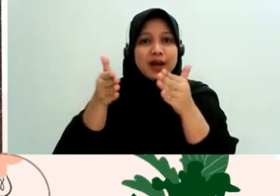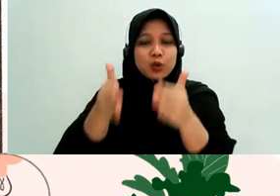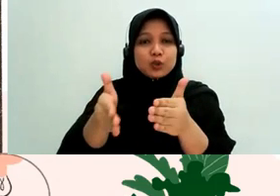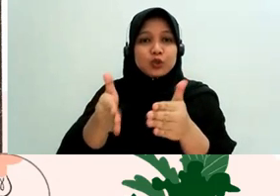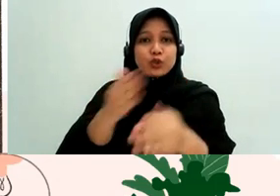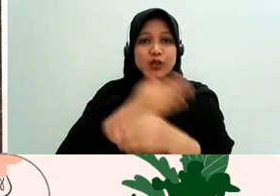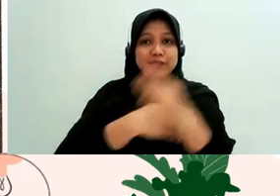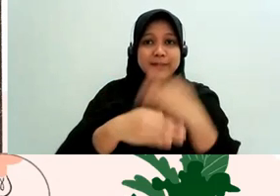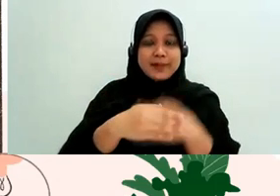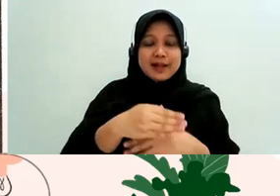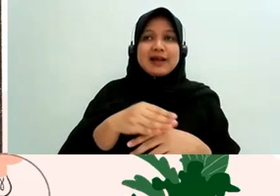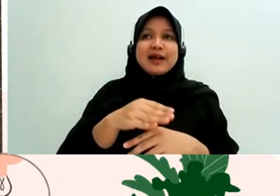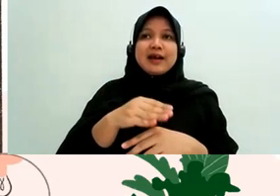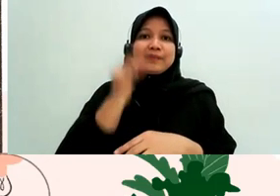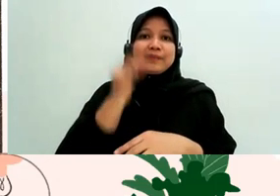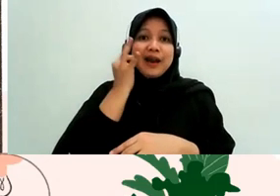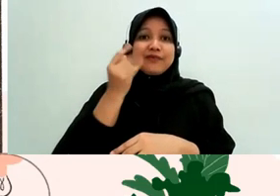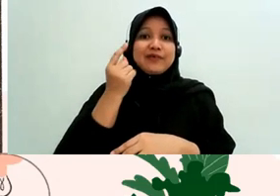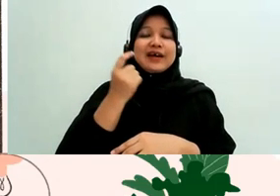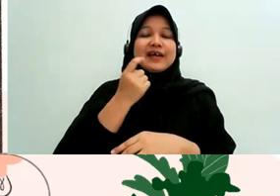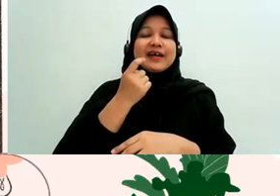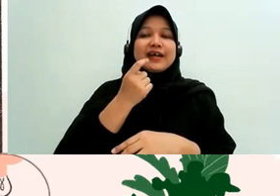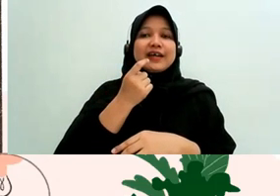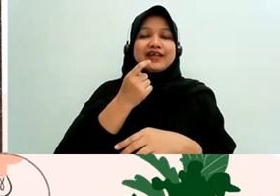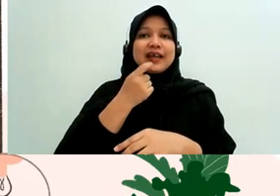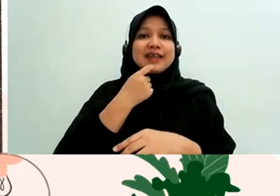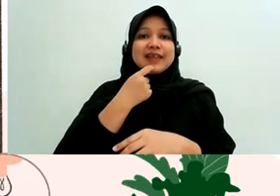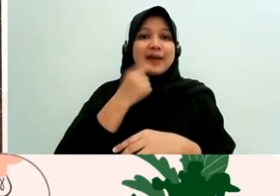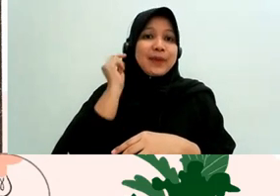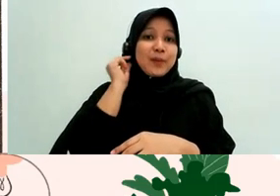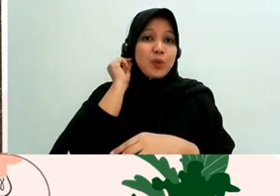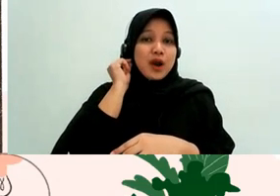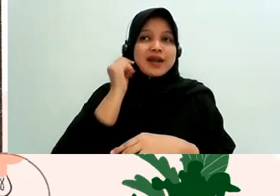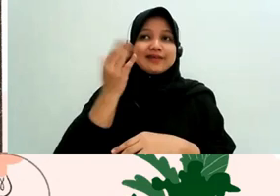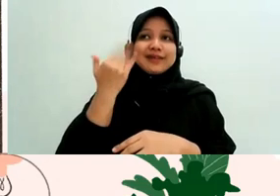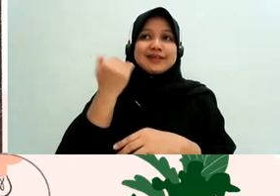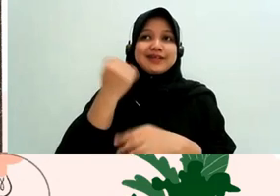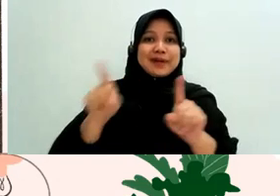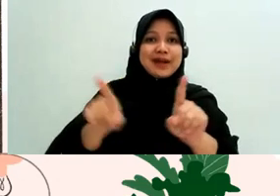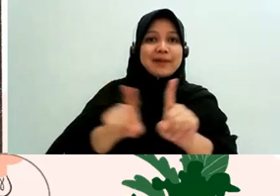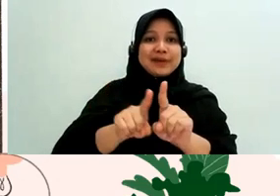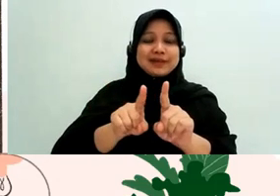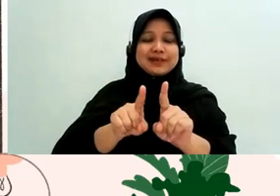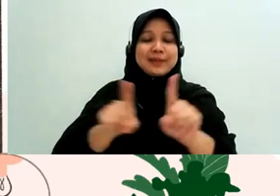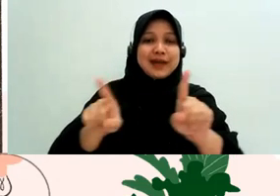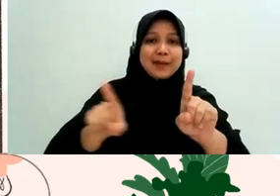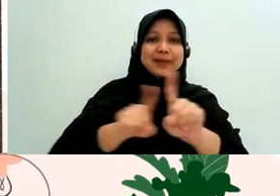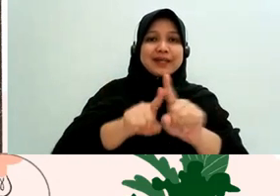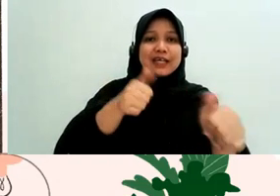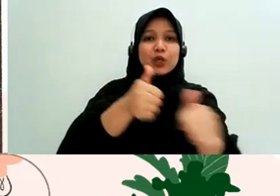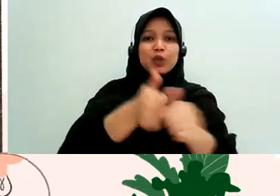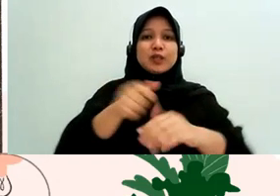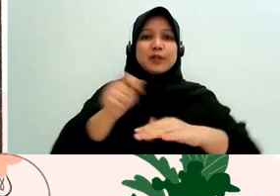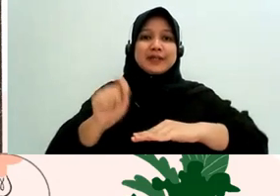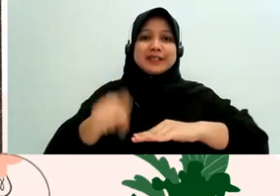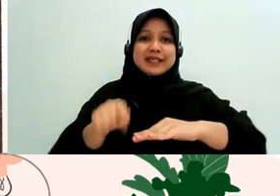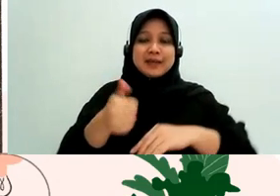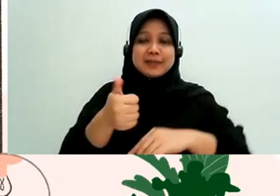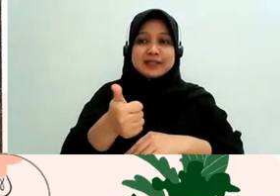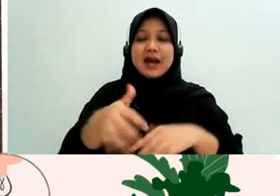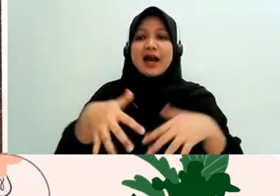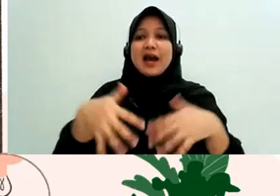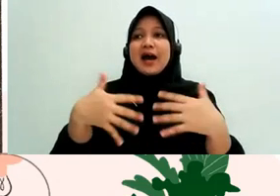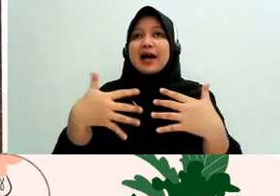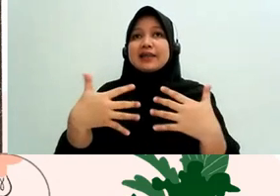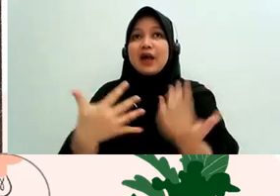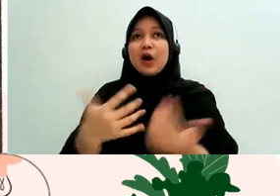maksudnya tadi itu ya pendampingnya boleh ikut persidangan terus kalau dia merasa trauma atau mengalami trauma